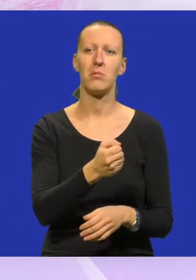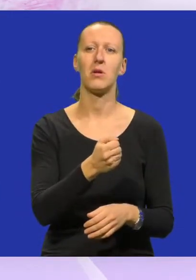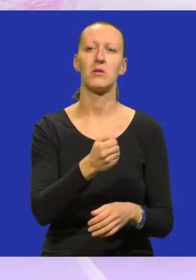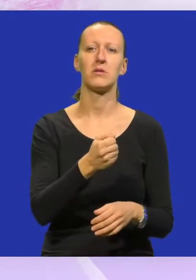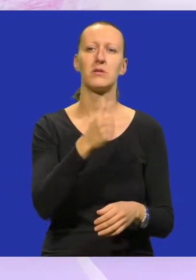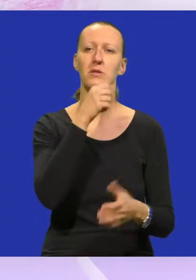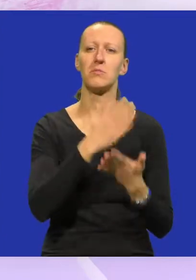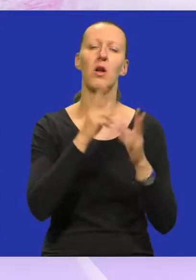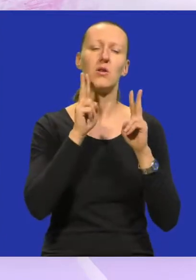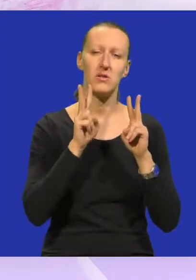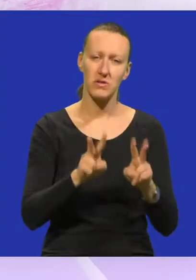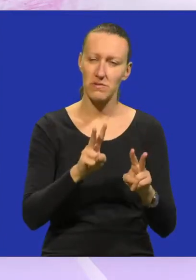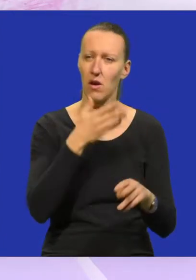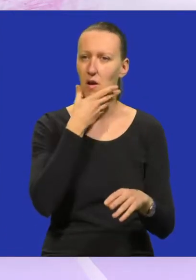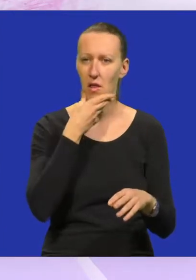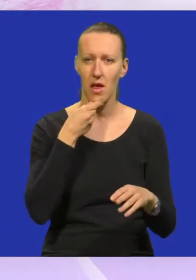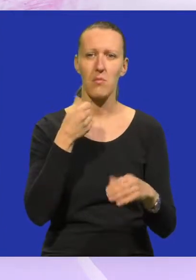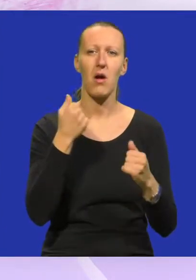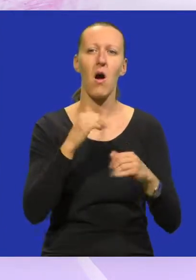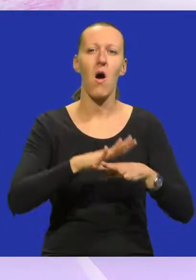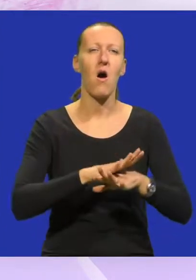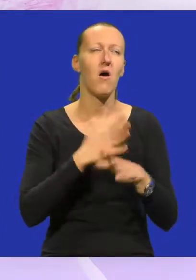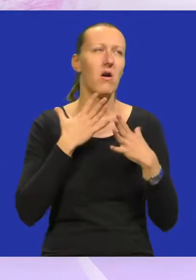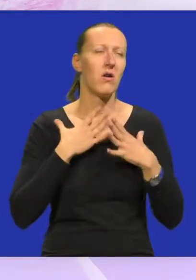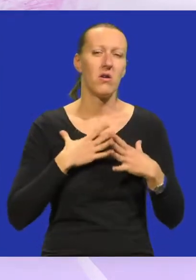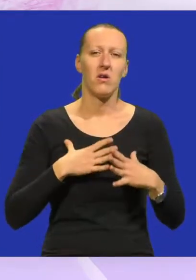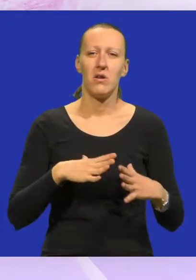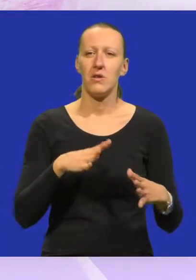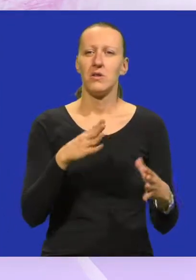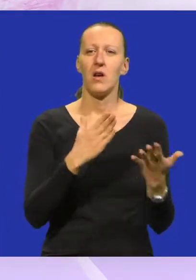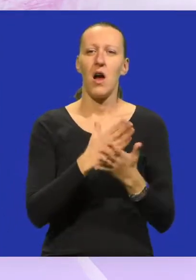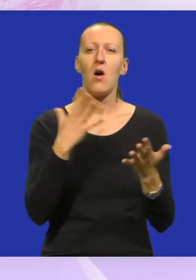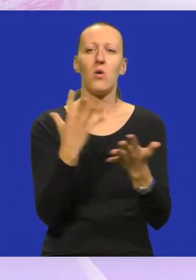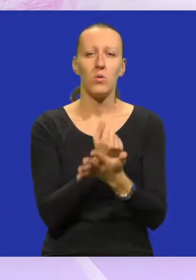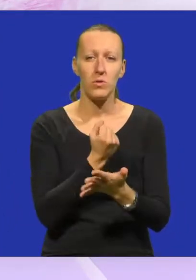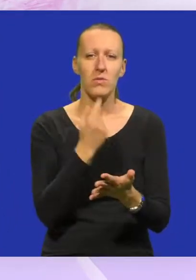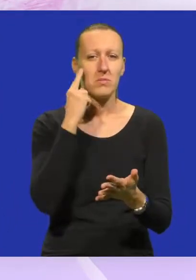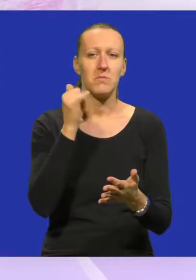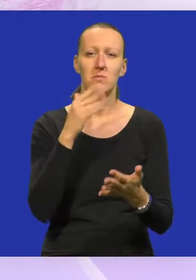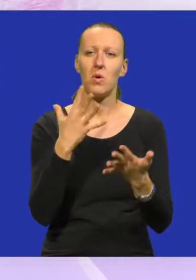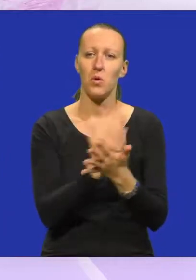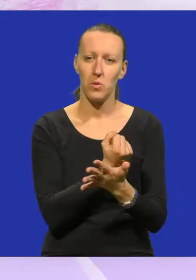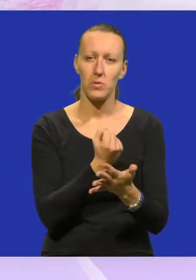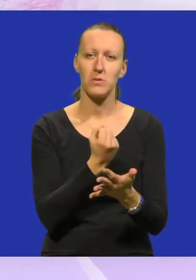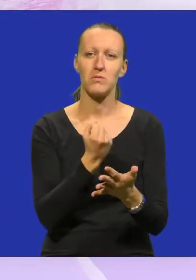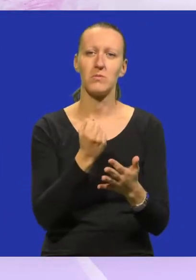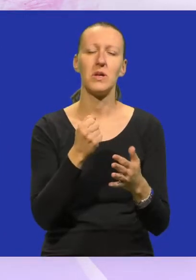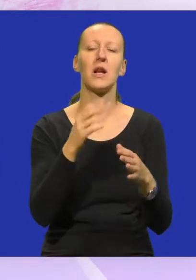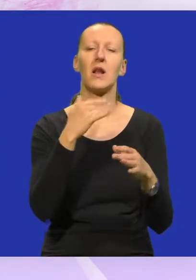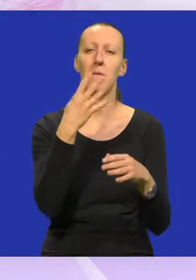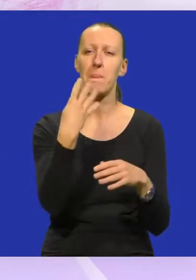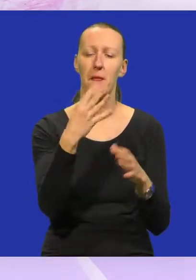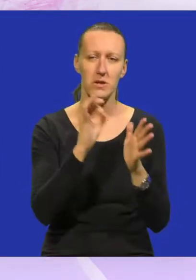bilo je stvarno predivno, vrlo emotivno i ako smo uspjeli, a čini mi se da smo uspjeli na